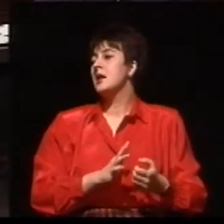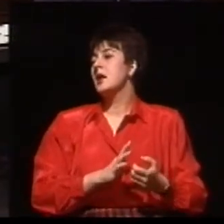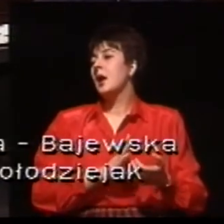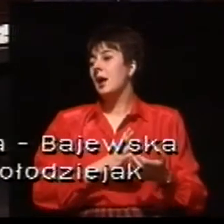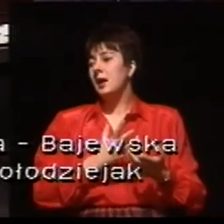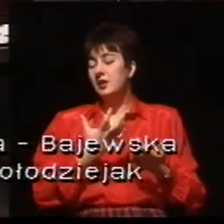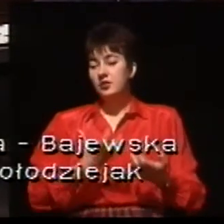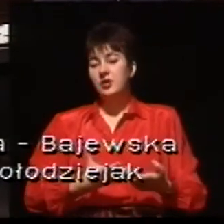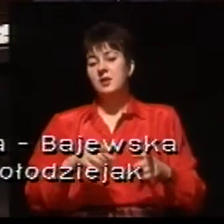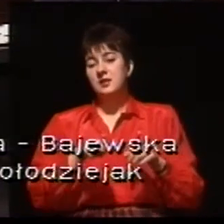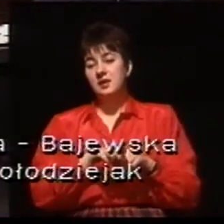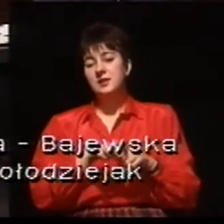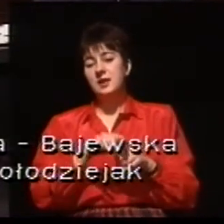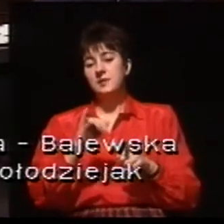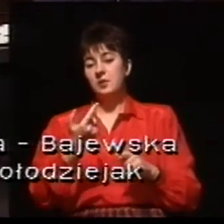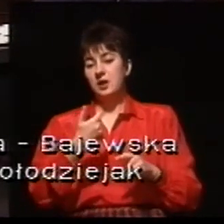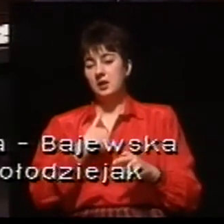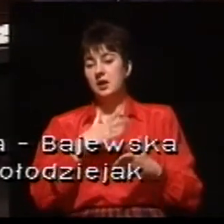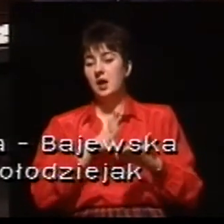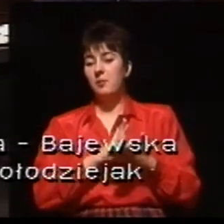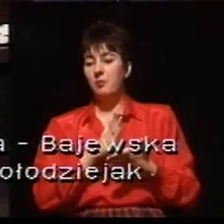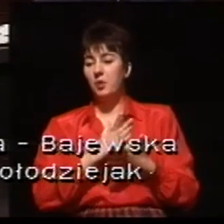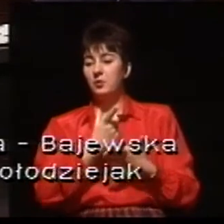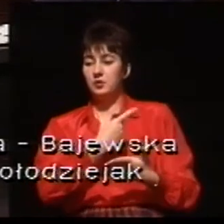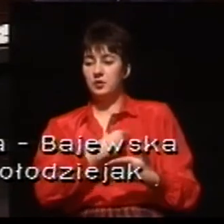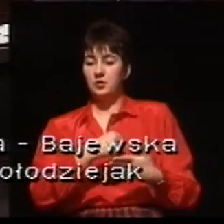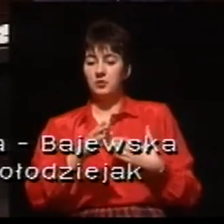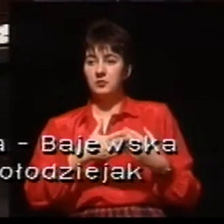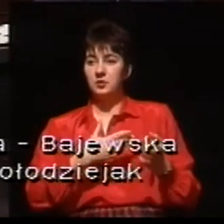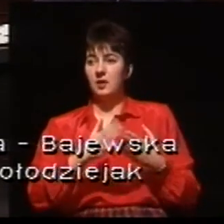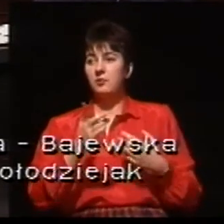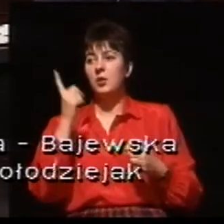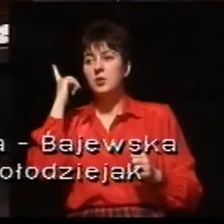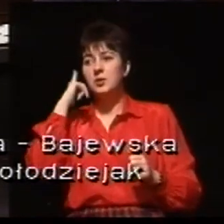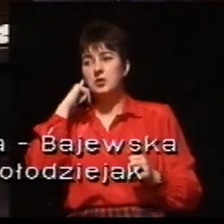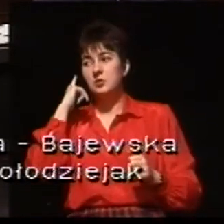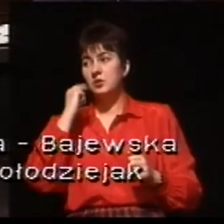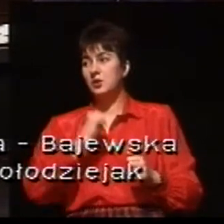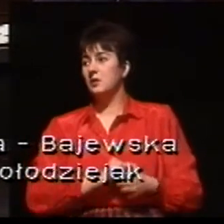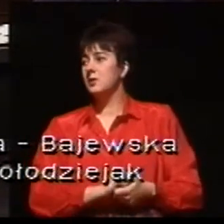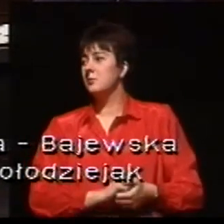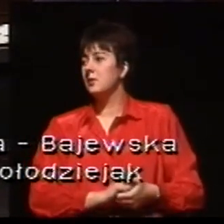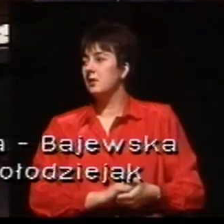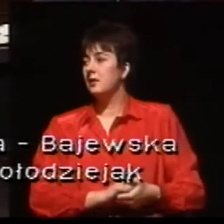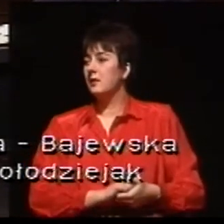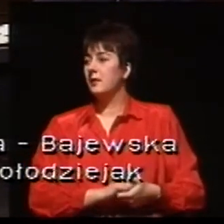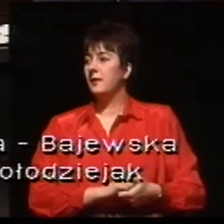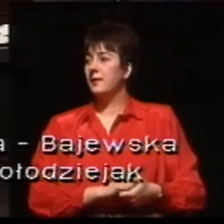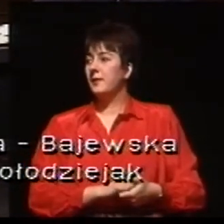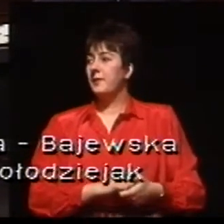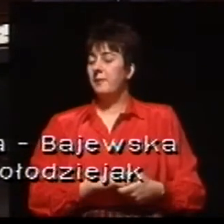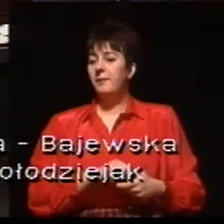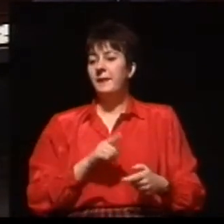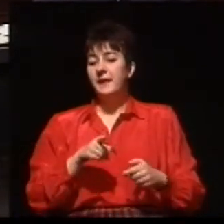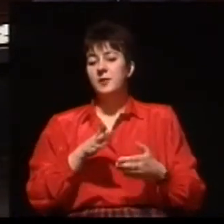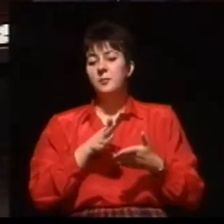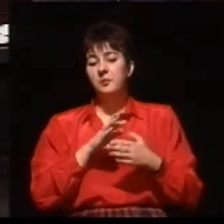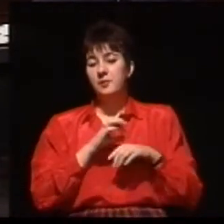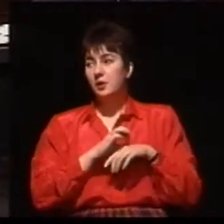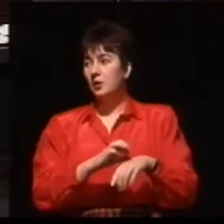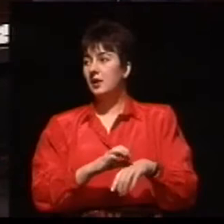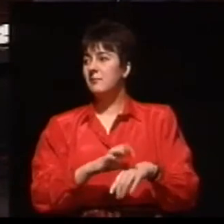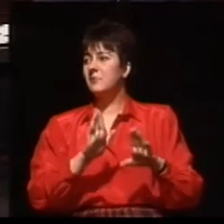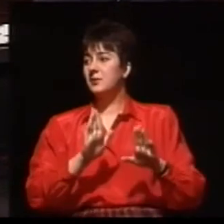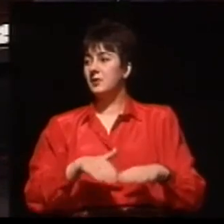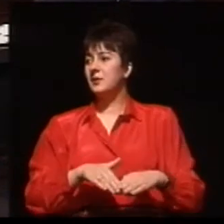barier i te bariery zostały pokonane i tak się stało, że przed rokiem ten program został rozpoczęty również w Polsce. I